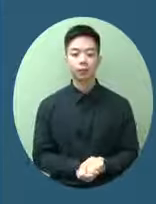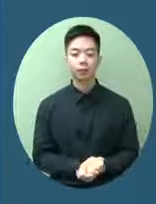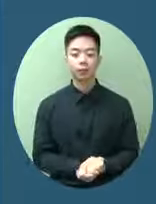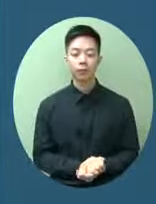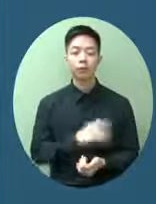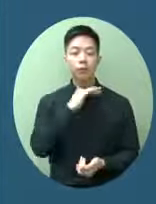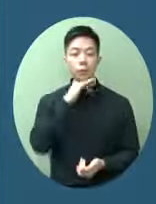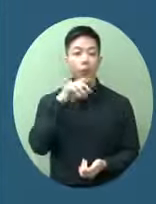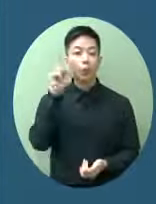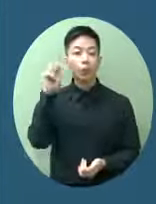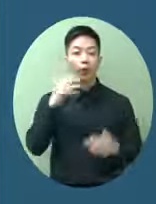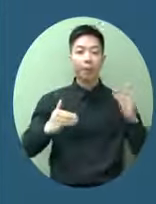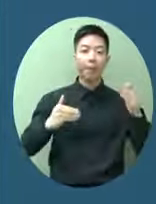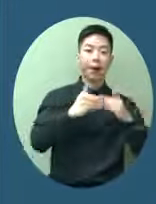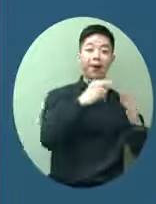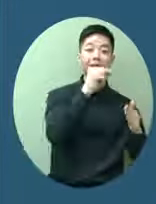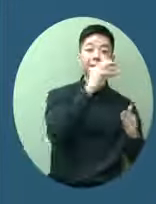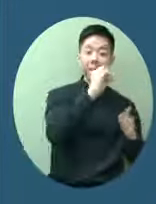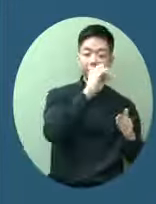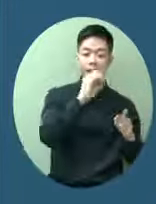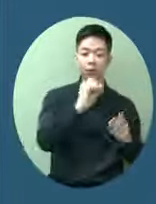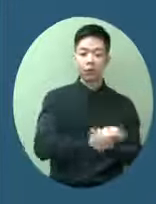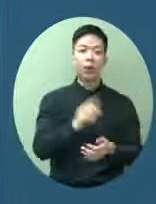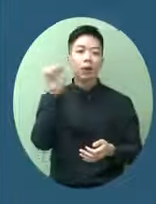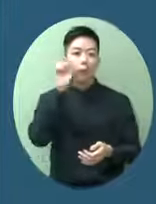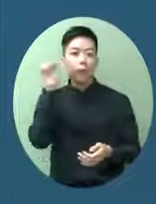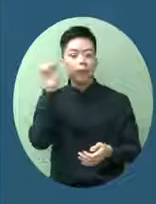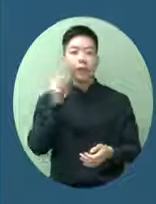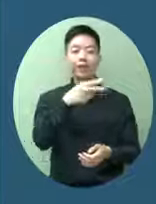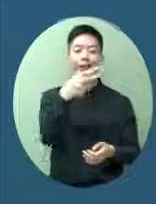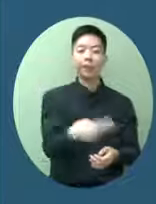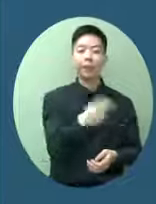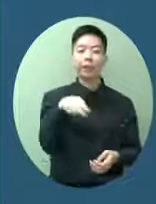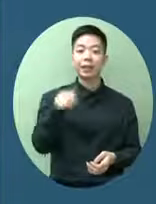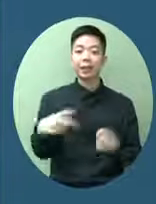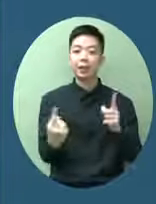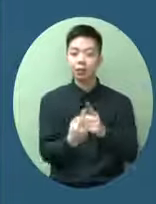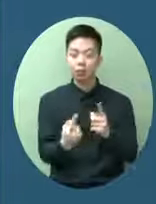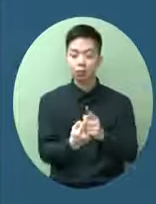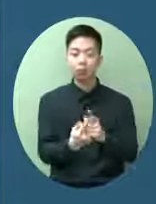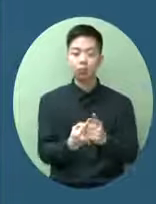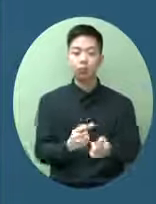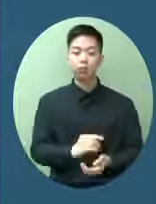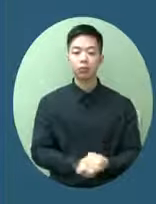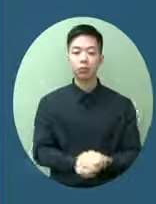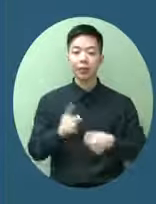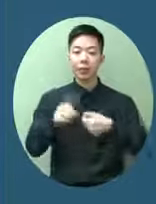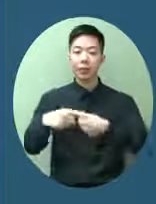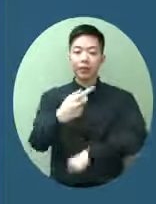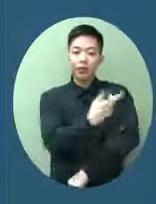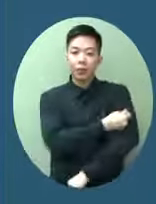每一天大概需要有二萬二千人次去打第一針